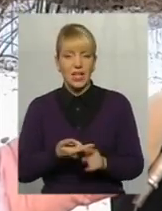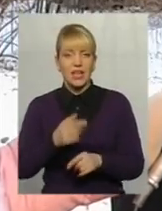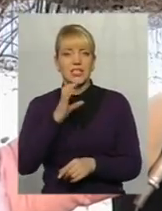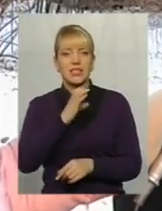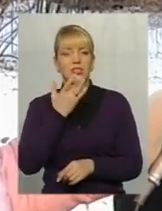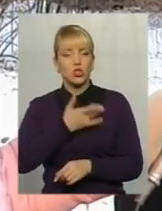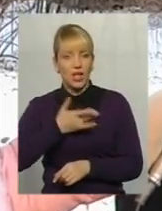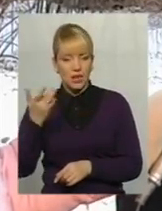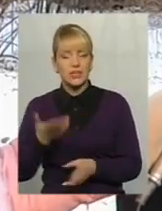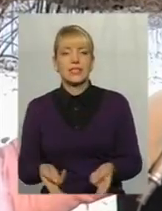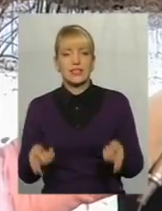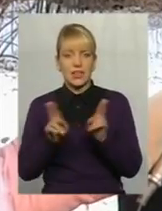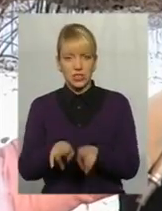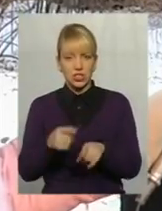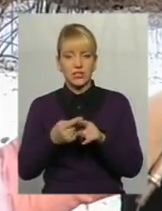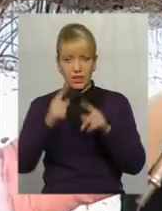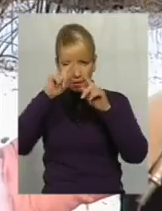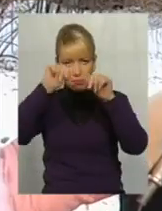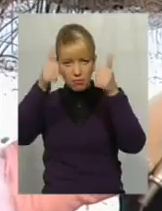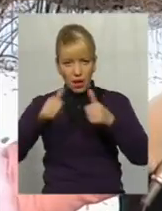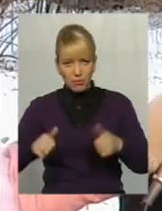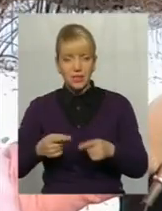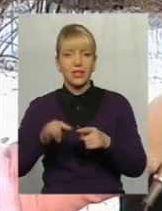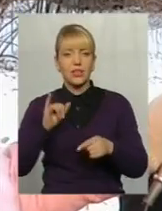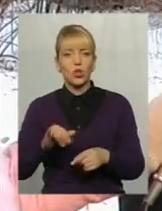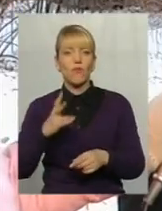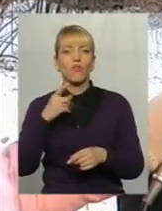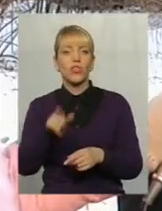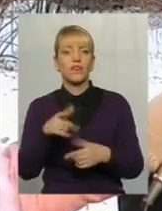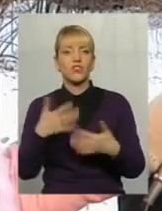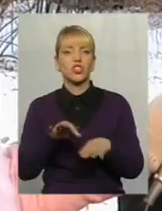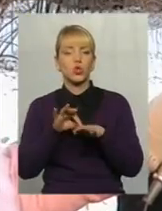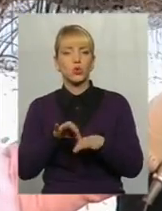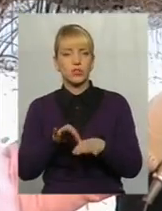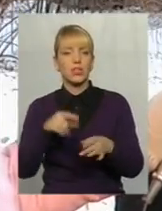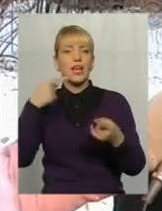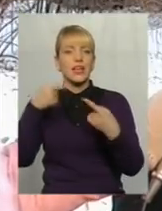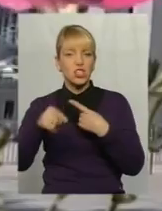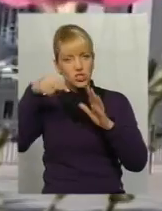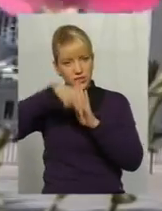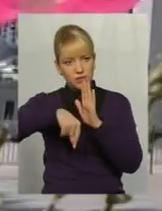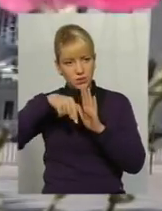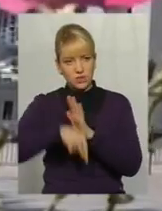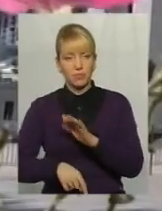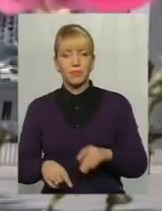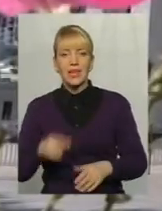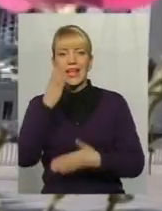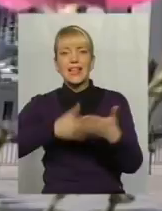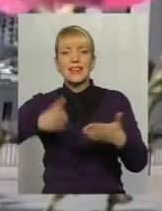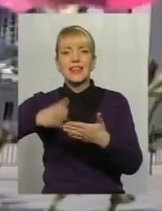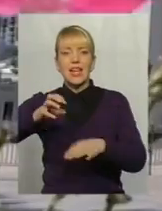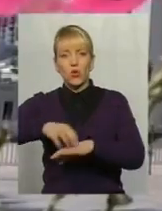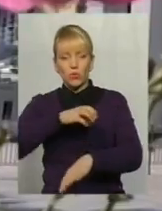ті пам'ятники, які були за епохи соціалізму, але вони вже носять зовсім інший зміст. Декомунізація впритол